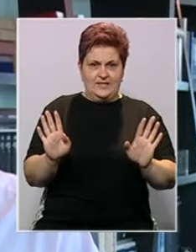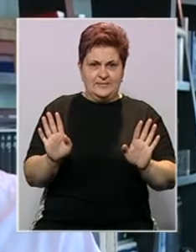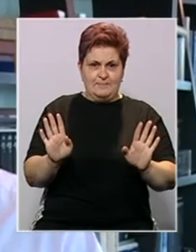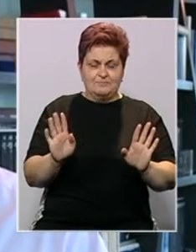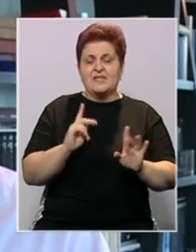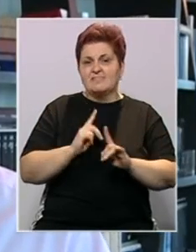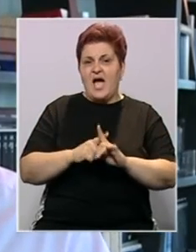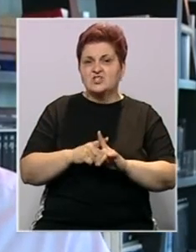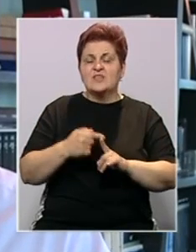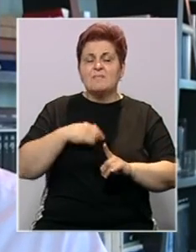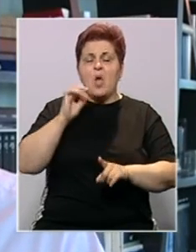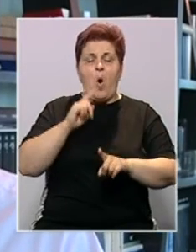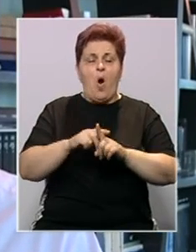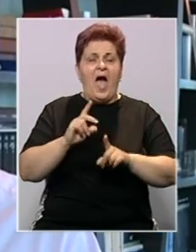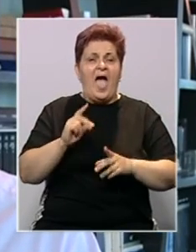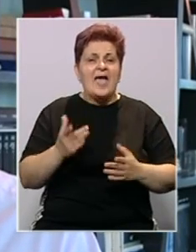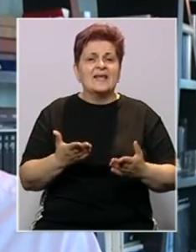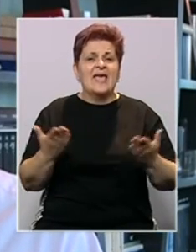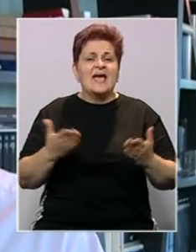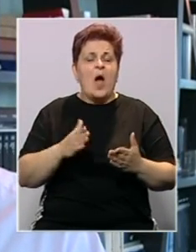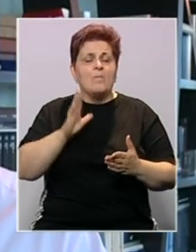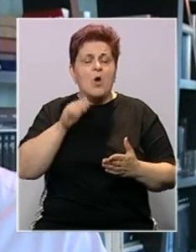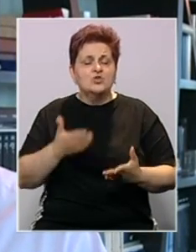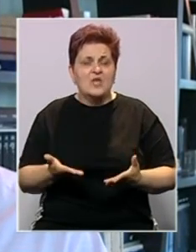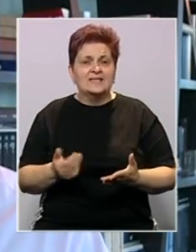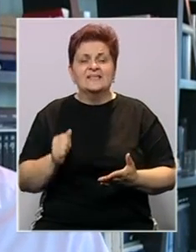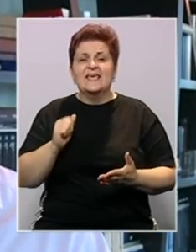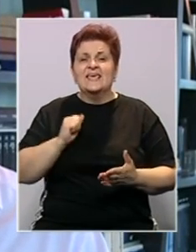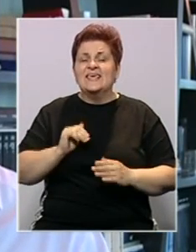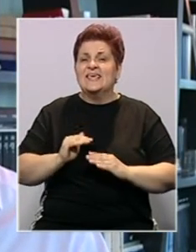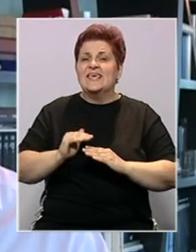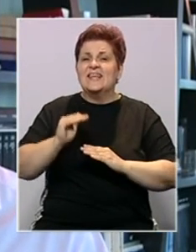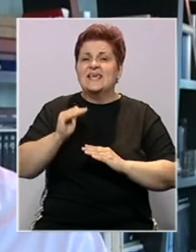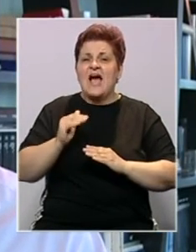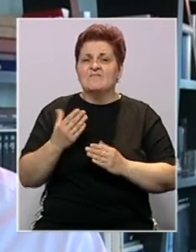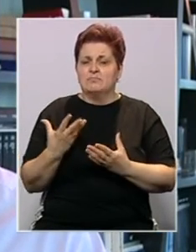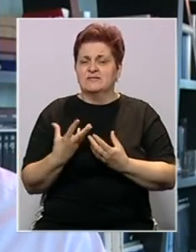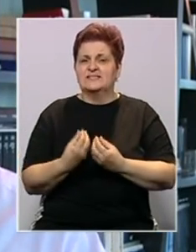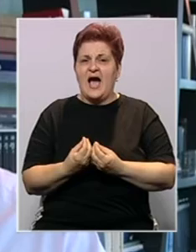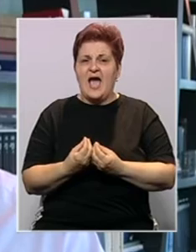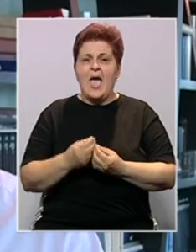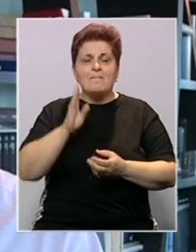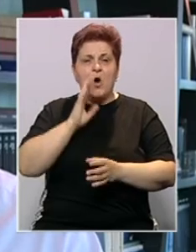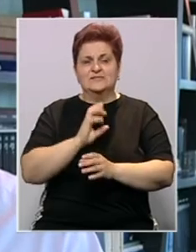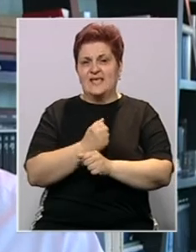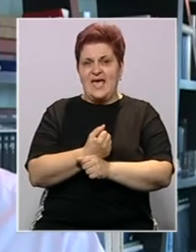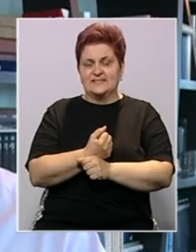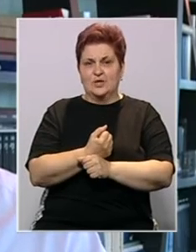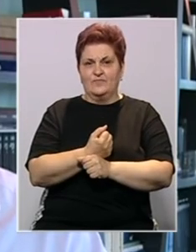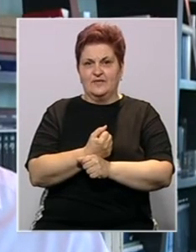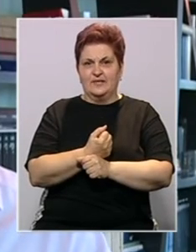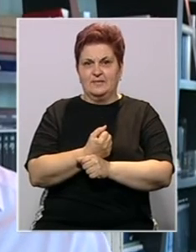činjenica je da mi u OHR-u, pa ako hoćete kao obošnjavci, imamo velikog saveznika Bosne i Hercegovine.